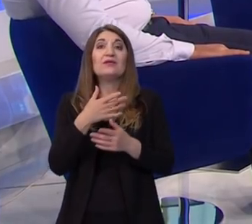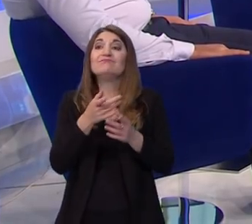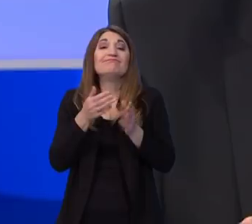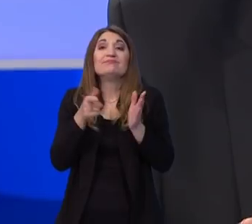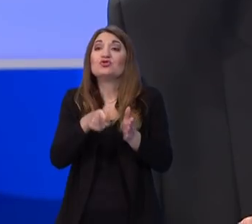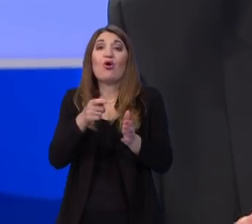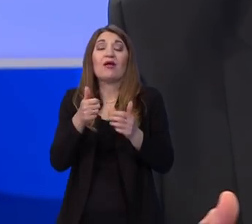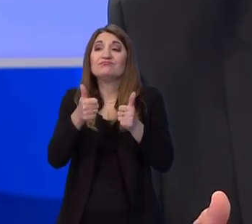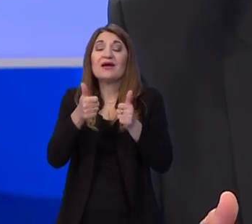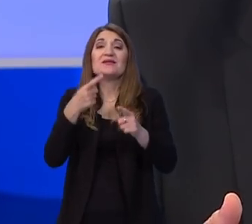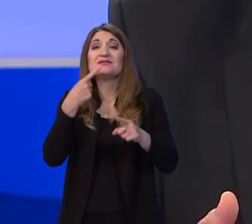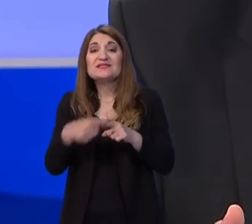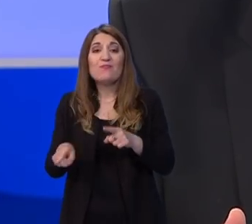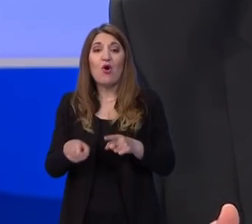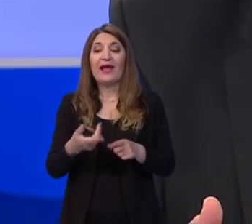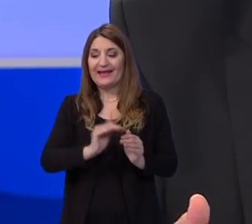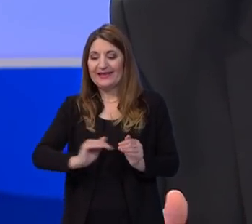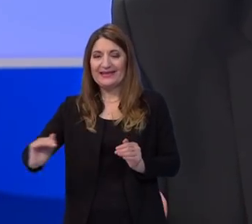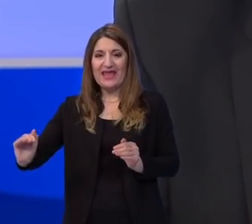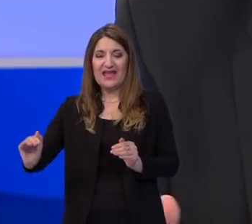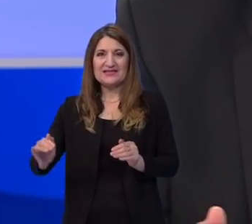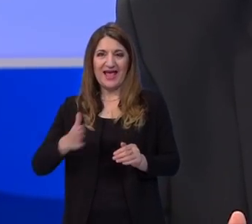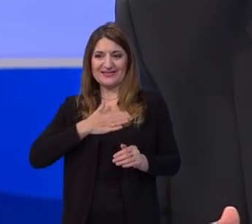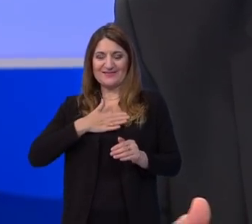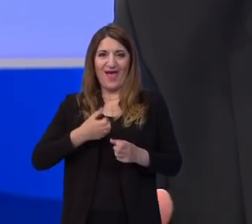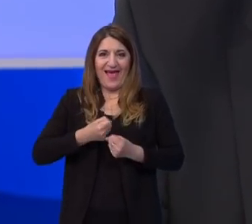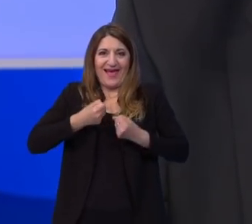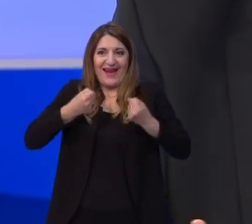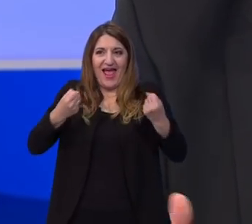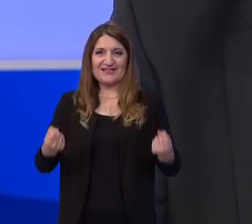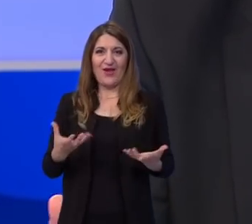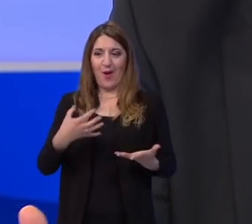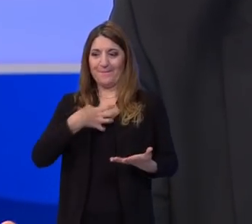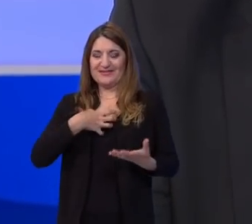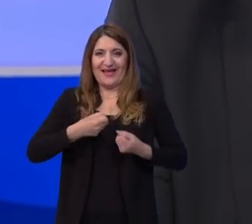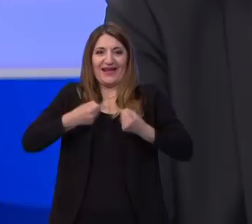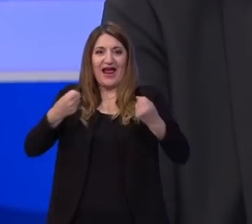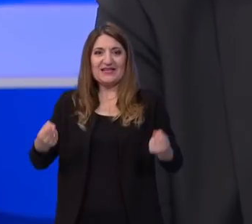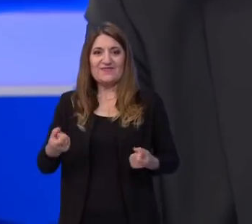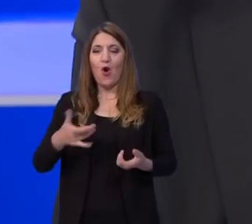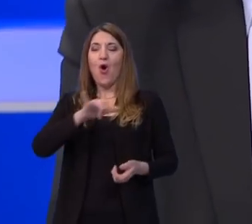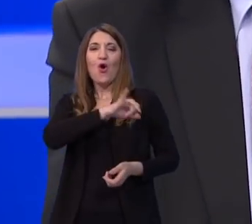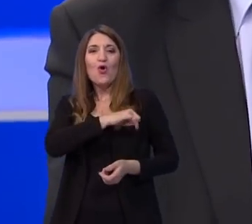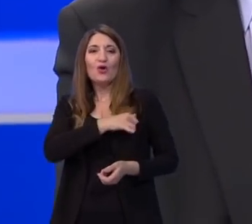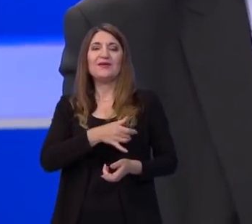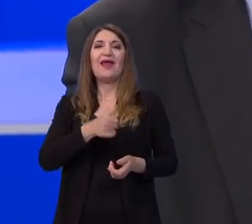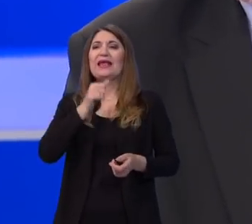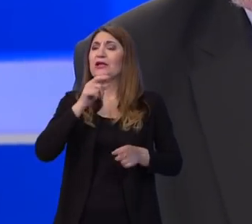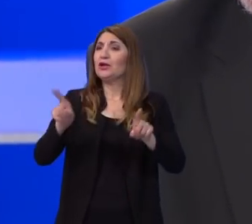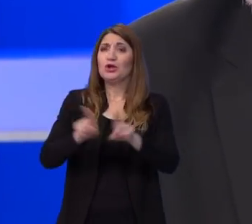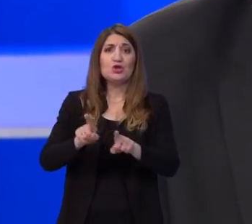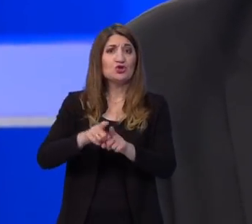toga što djeca u svom psihičkom razvoju u ovoj dobiju koje jesu, a ne samo ona, nego